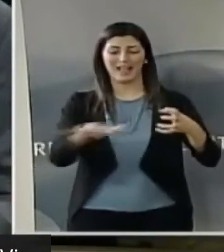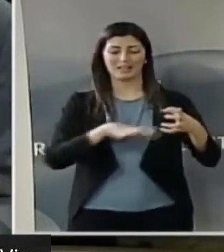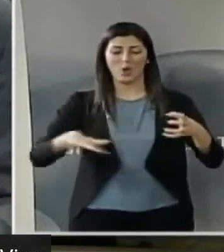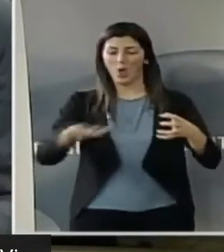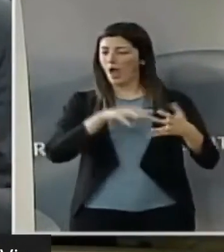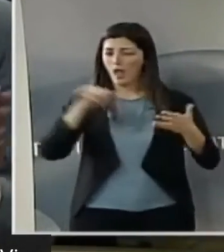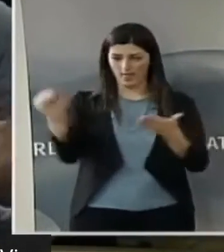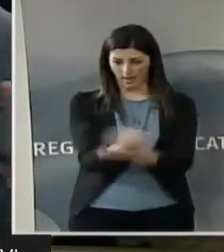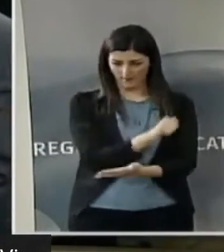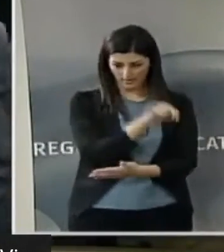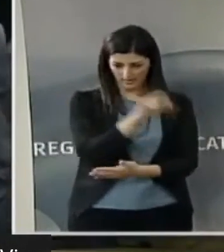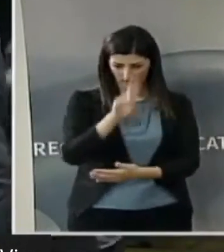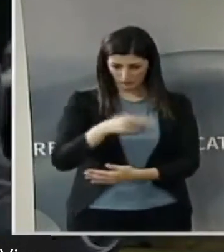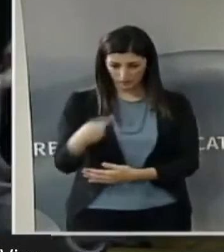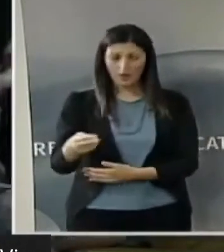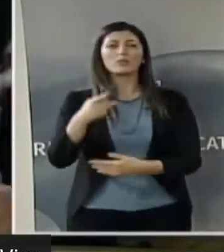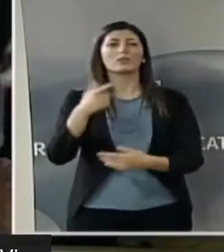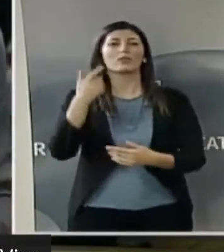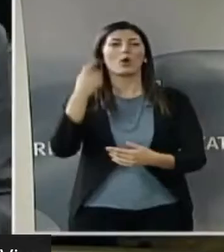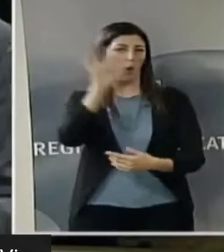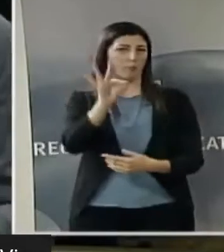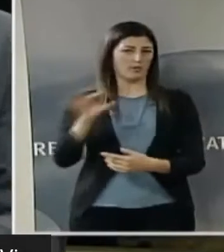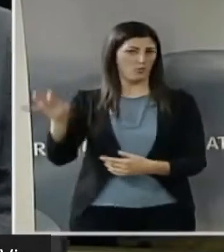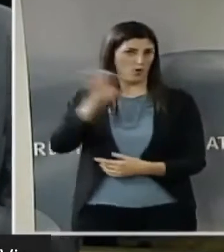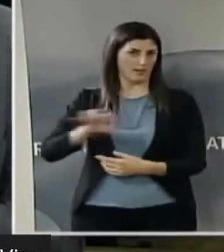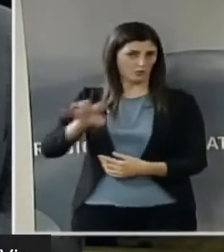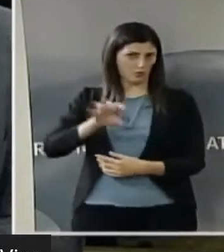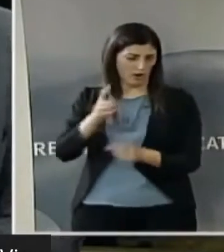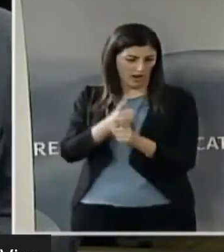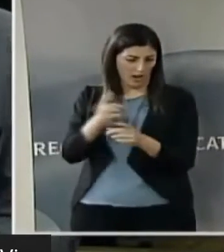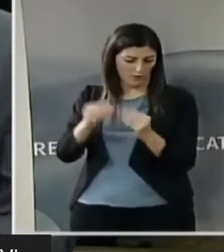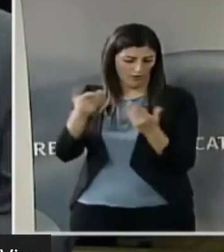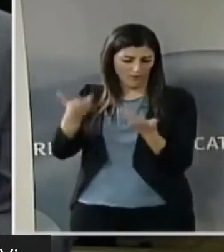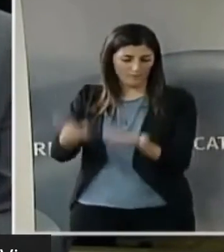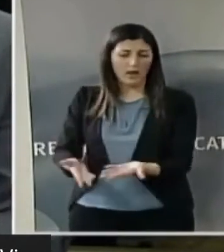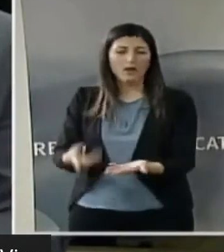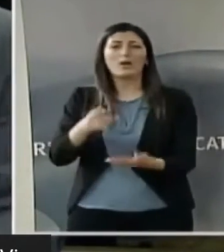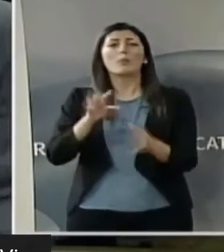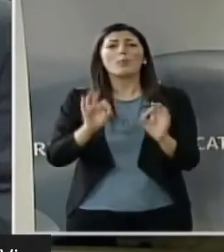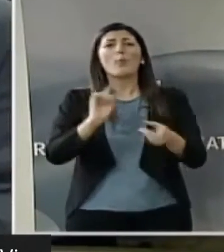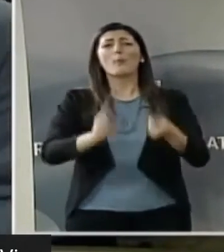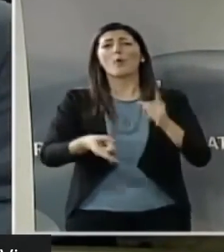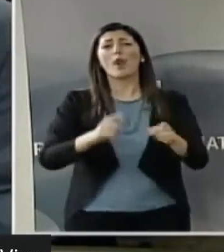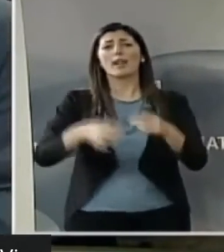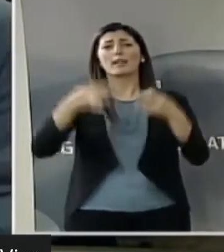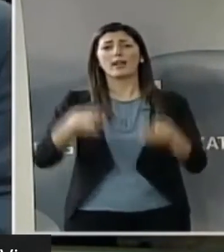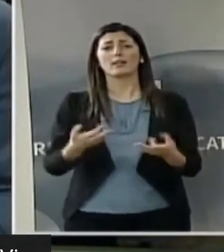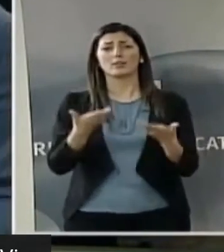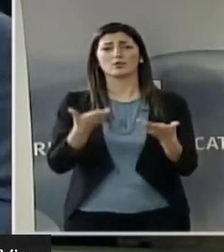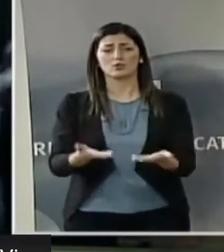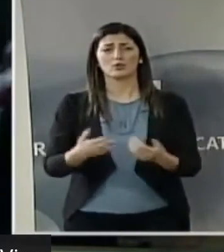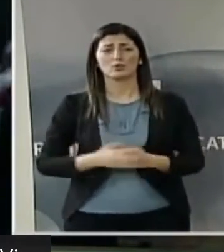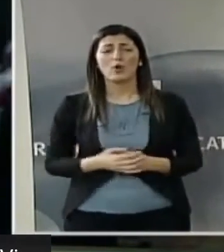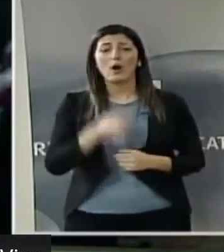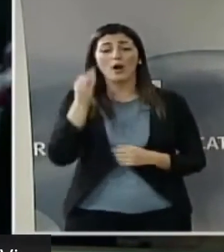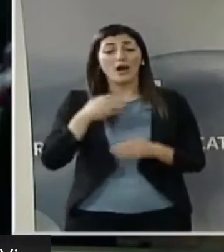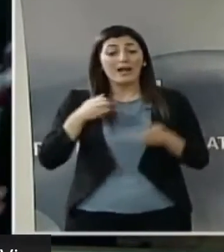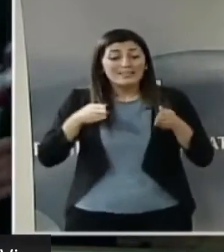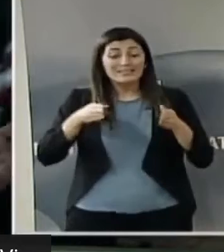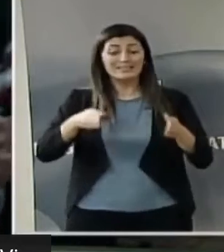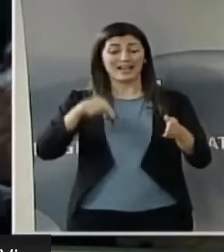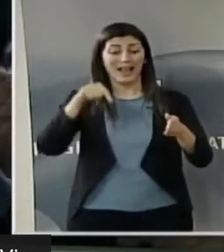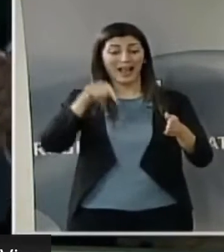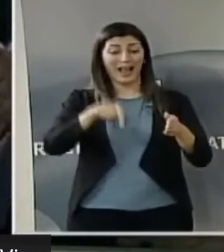deciso di fare i concorsi regionali. L'avete deciso voi politicamente. E avete scelto una strada che invece di,